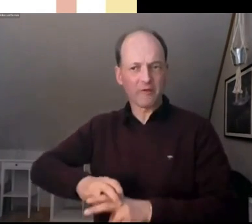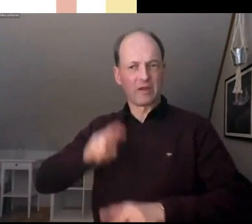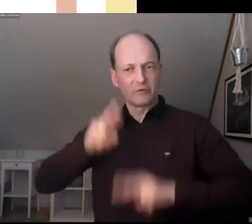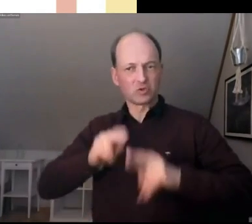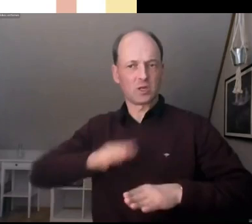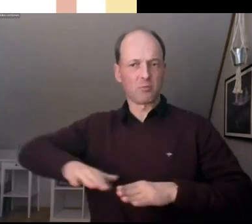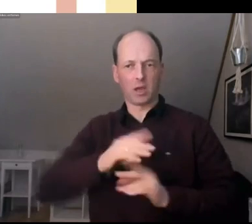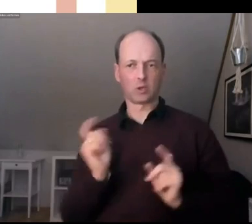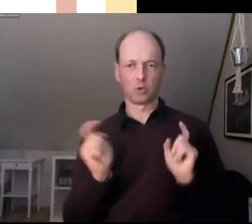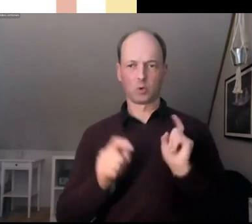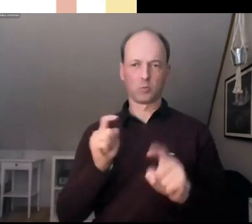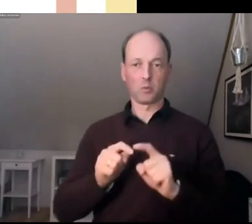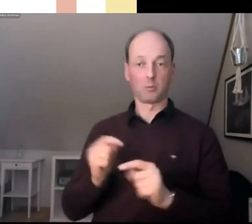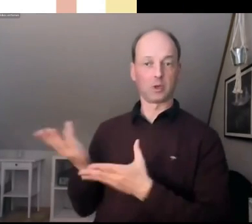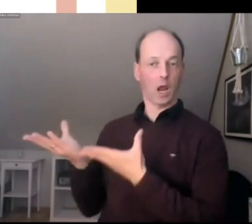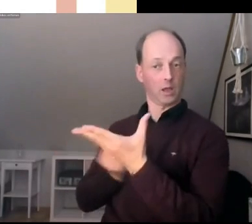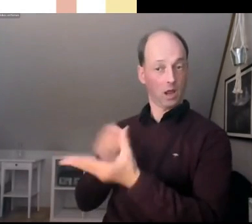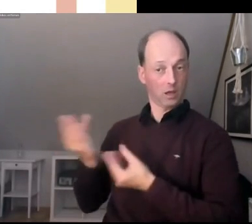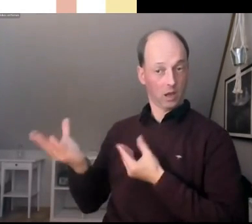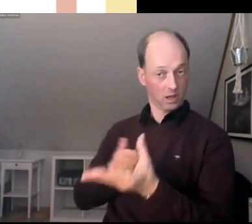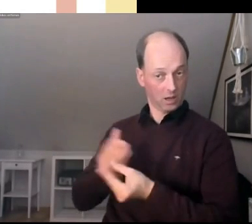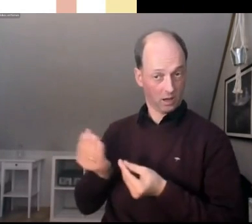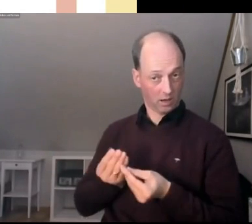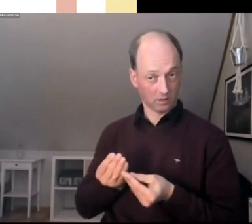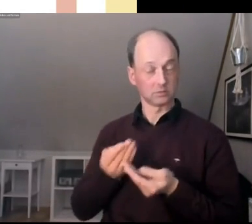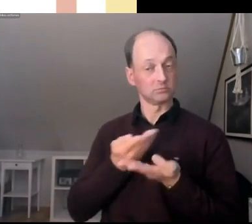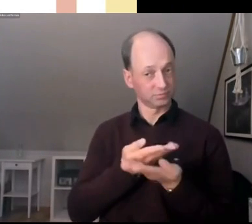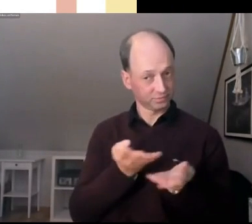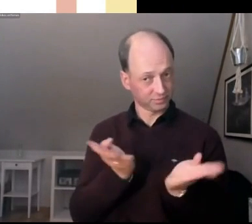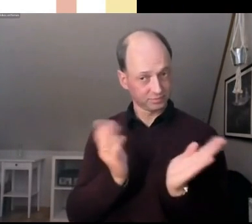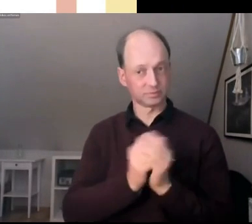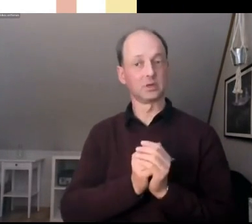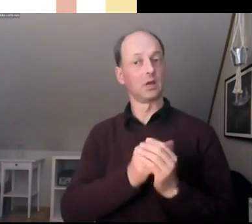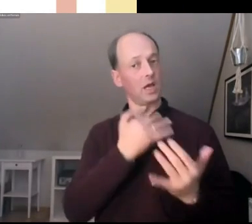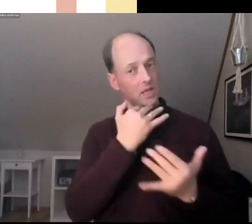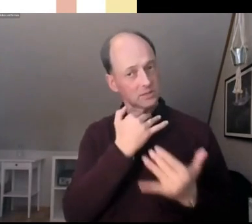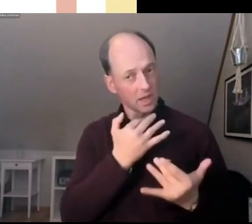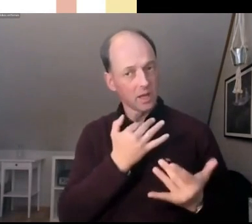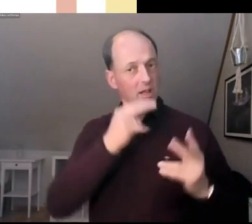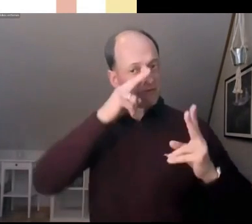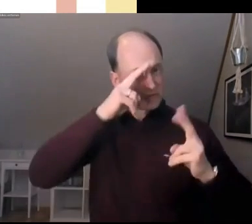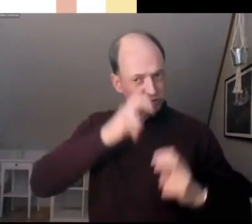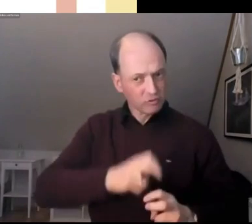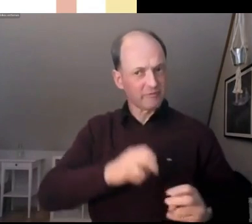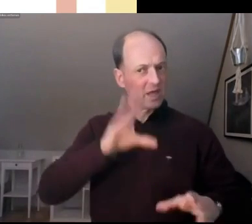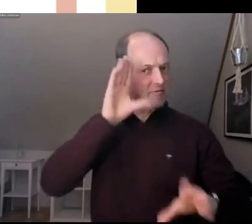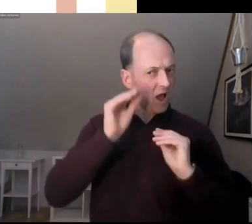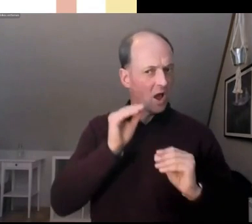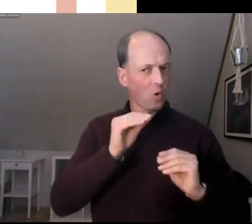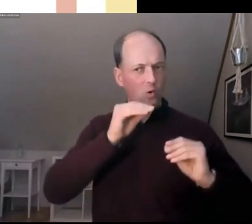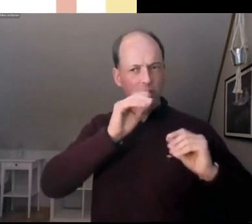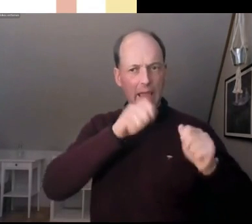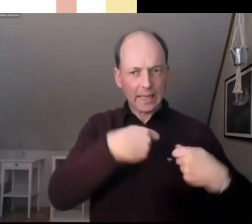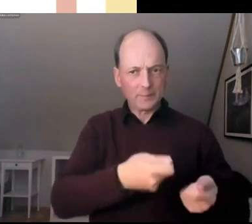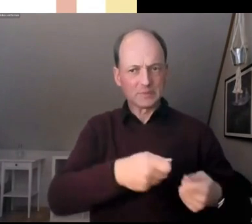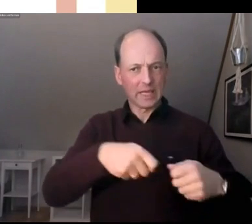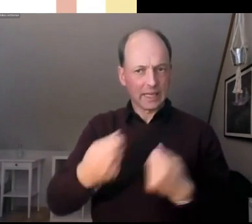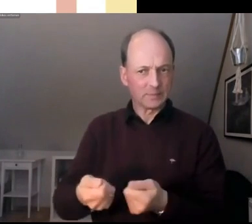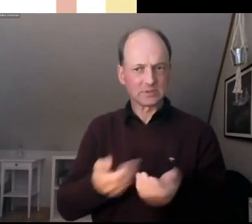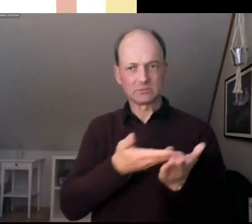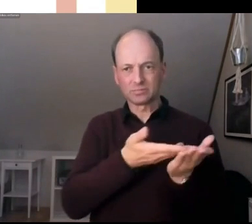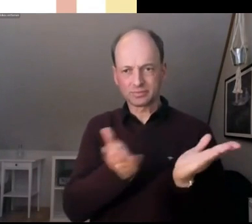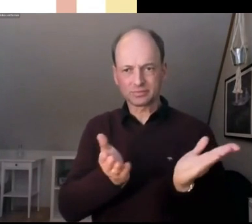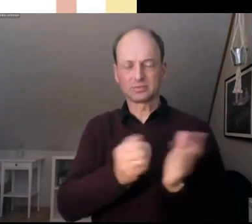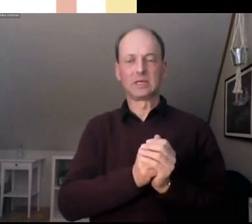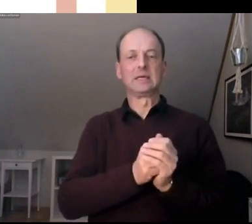werden und eben so dann dieses, die Breite der wissenschaftlichen Erkenntnisse darstellen, verschiedene Szenarien darstellen,